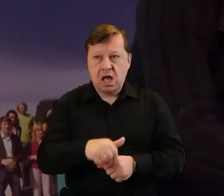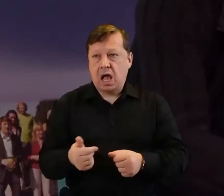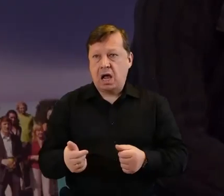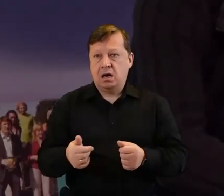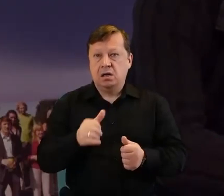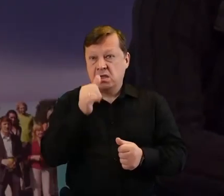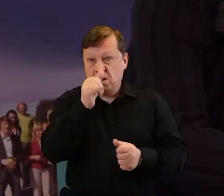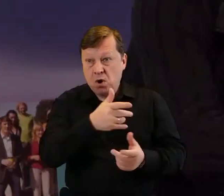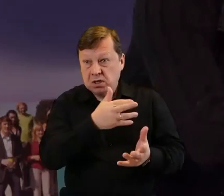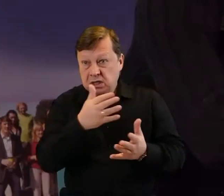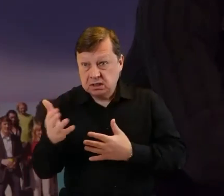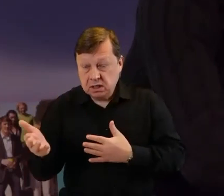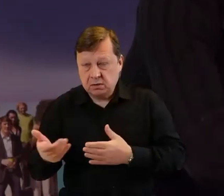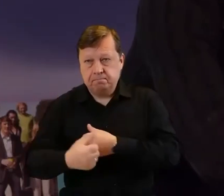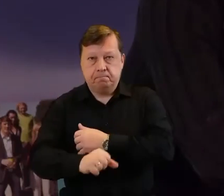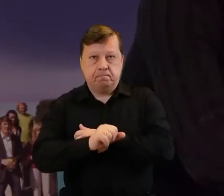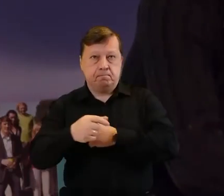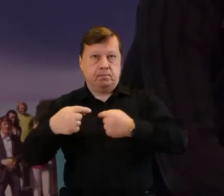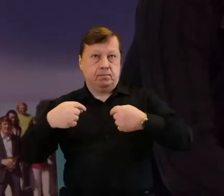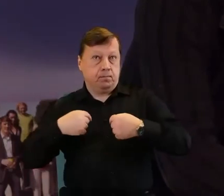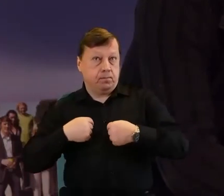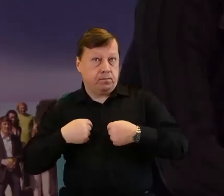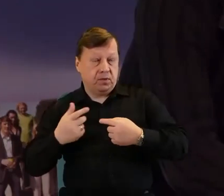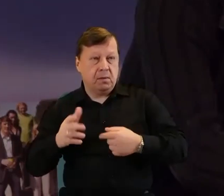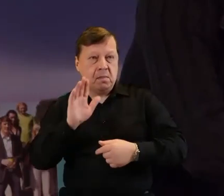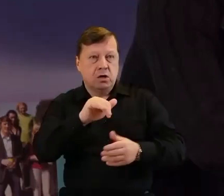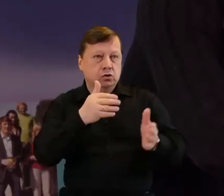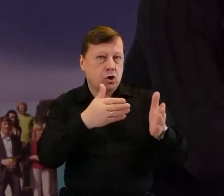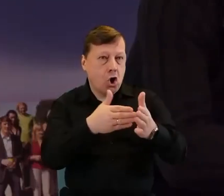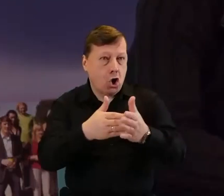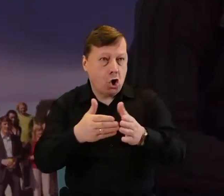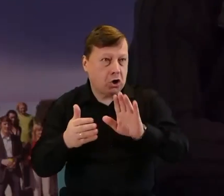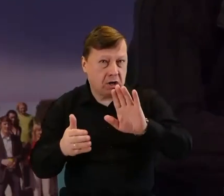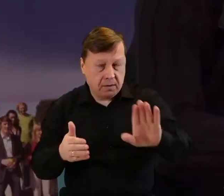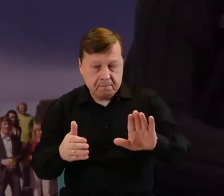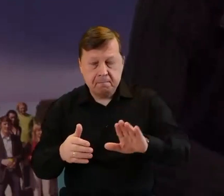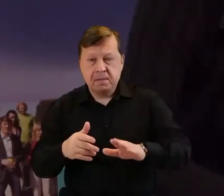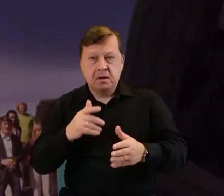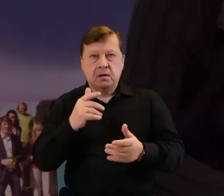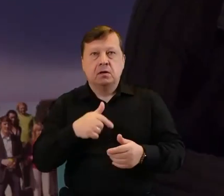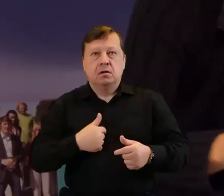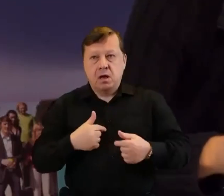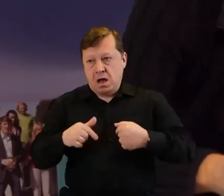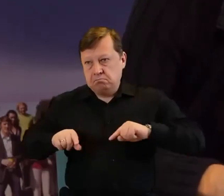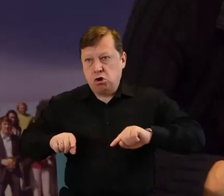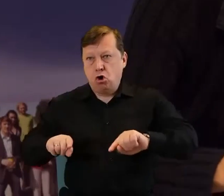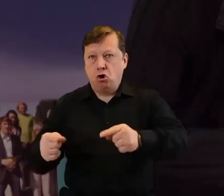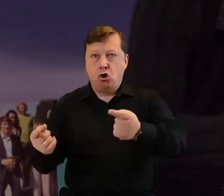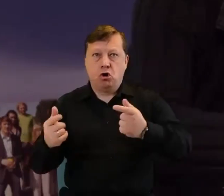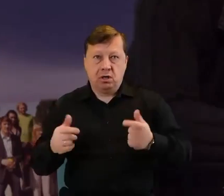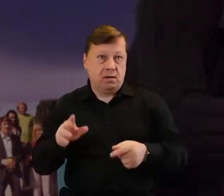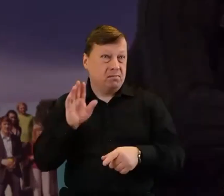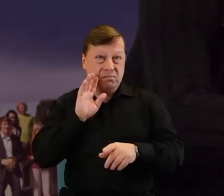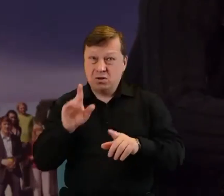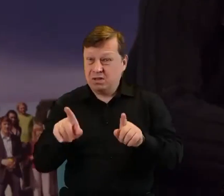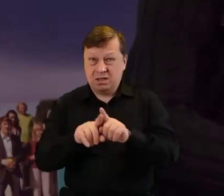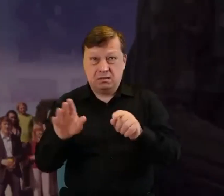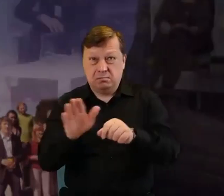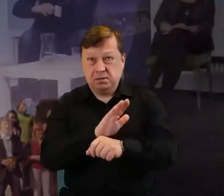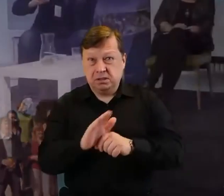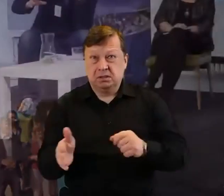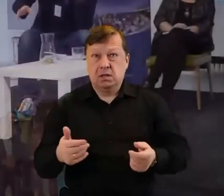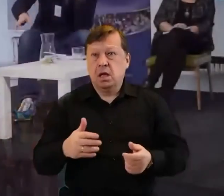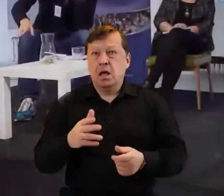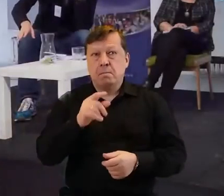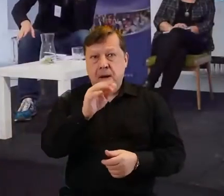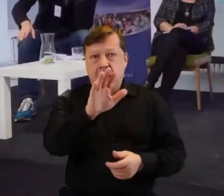w stanie załatwić, bo mają te ograniczenia swoje formalne, no i żebyśmy my pomogli zorganizować jakąś akcję i podobnie biznes mówi, że chce komuś pomóc, mają dużo